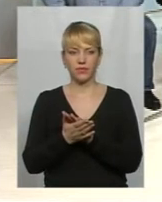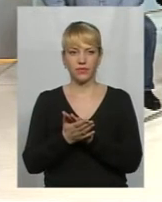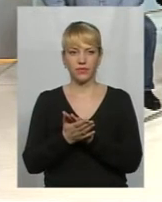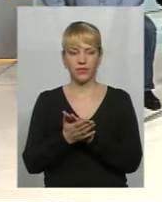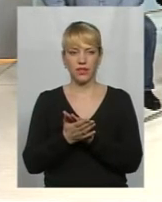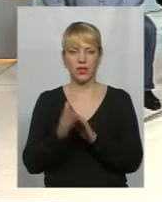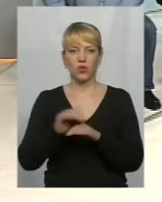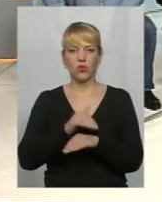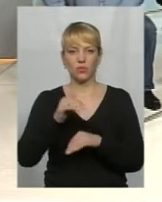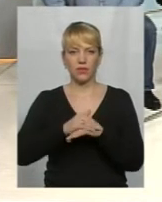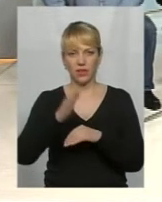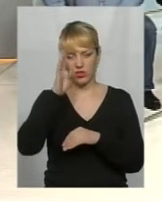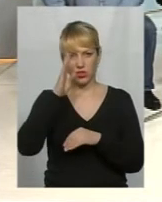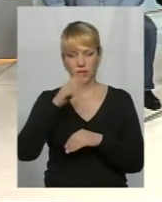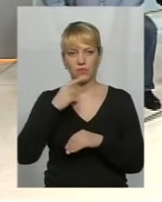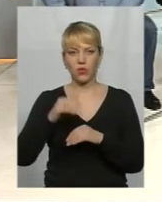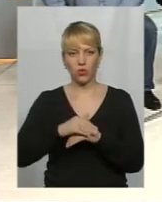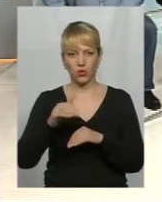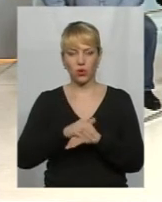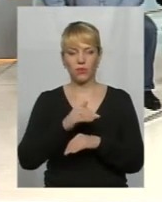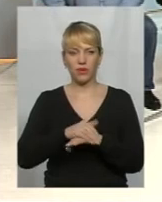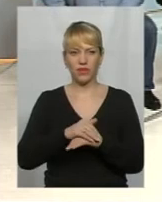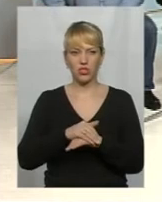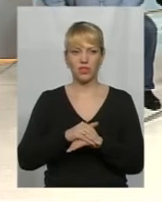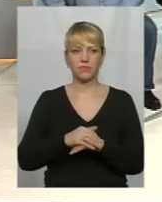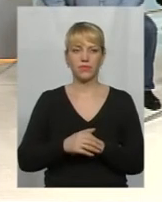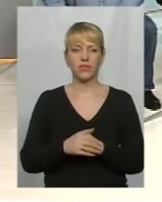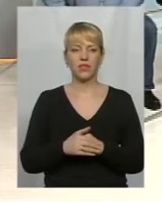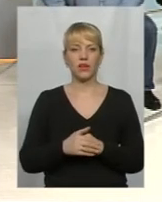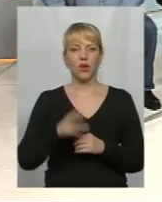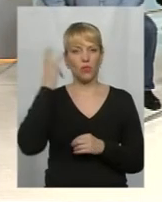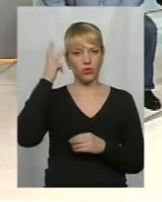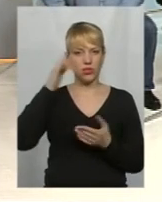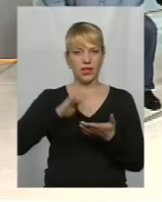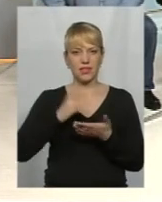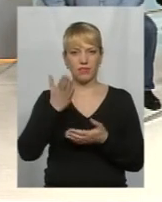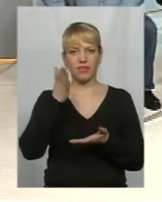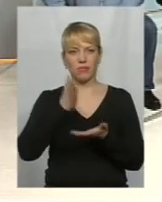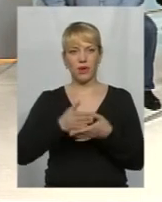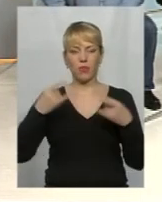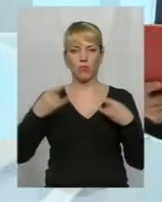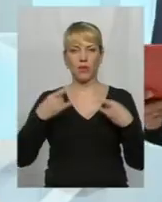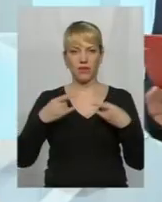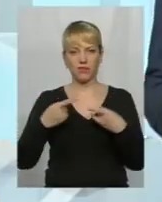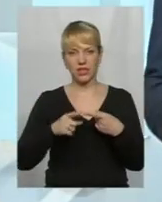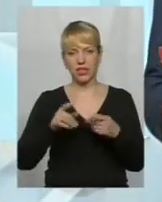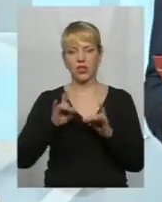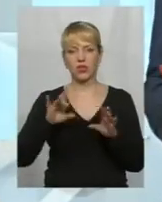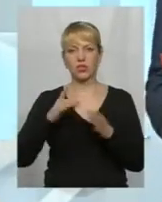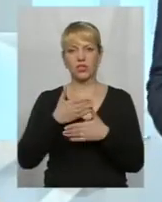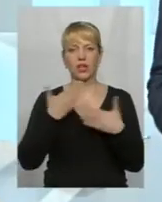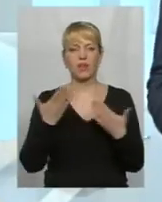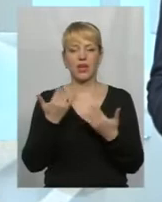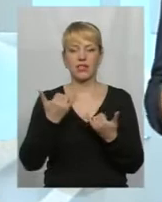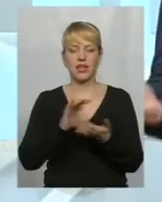Алло, доброго вечора. Пане Сергія, доброго вечора. Поділля, центр, в прямому ефірі. Розкажіть, будь ласка, нам і всім подолянам, яка